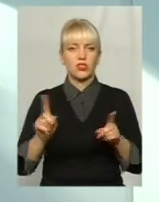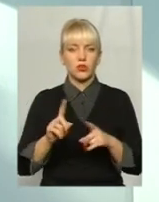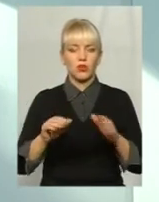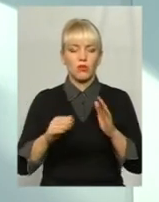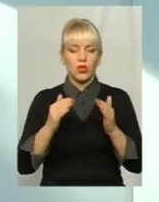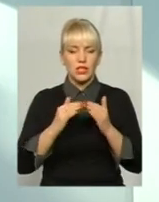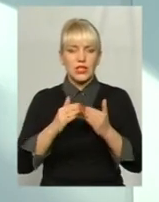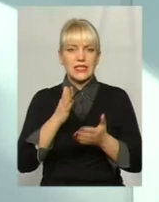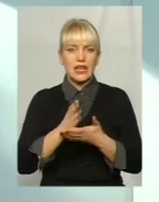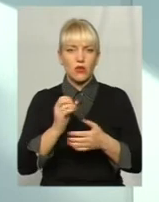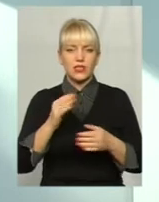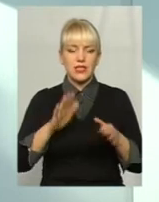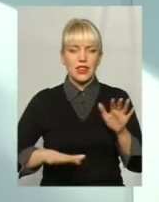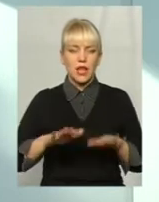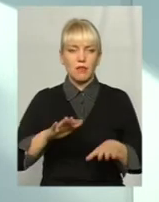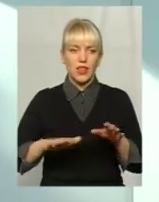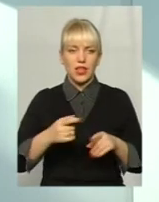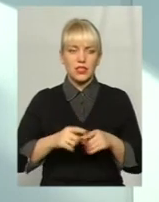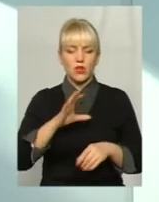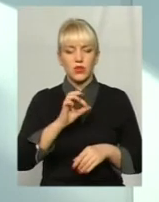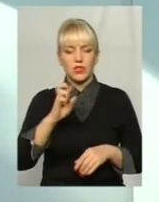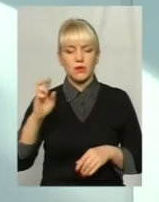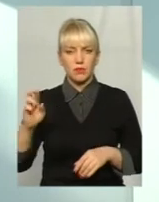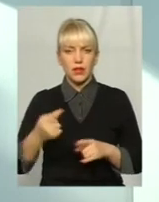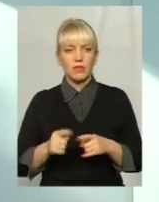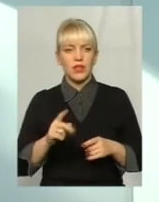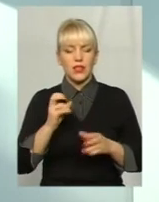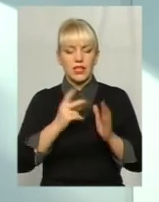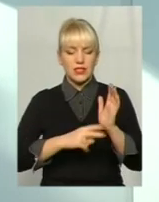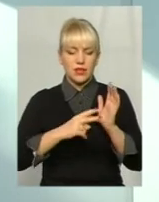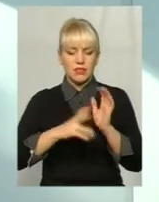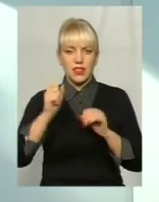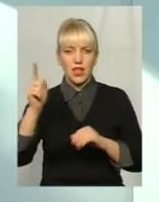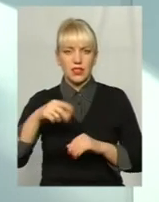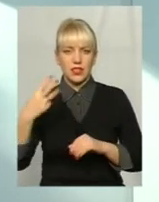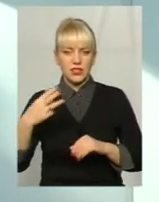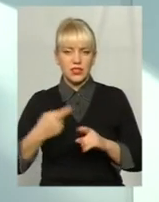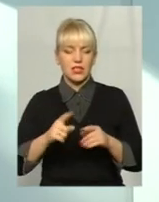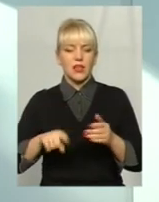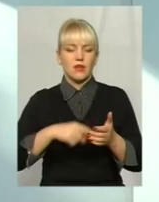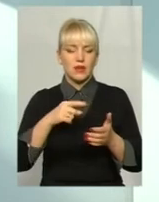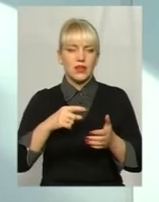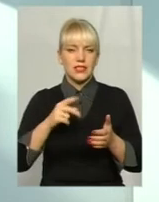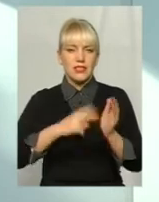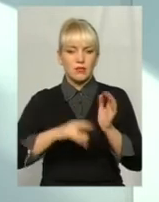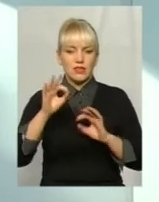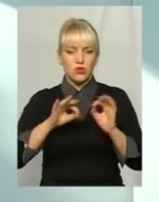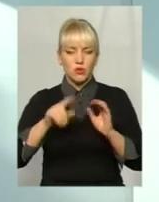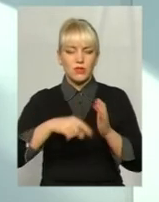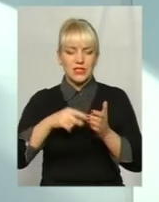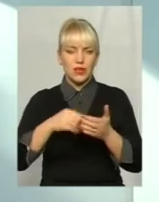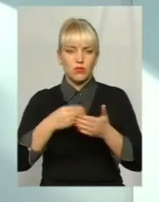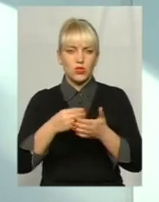знаходиться на балансі або у ТУ, або на ОСББ. То 70 на 30. 70% міський бюджет кошти сплачує. Це